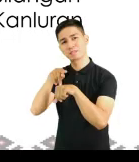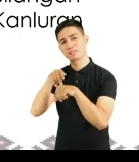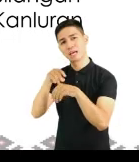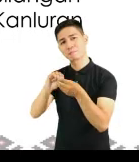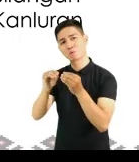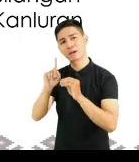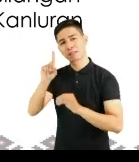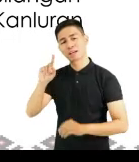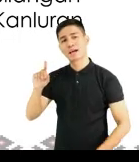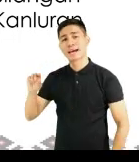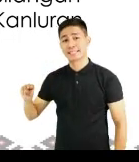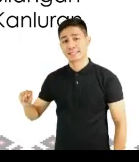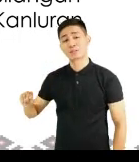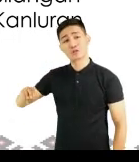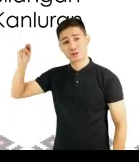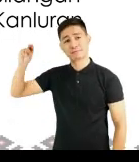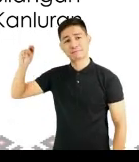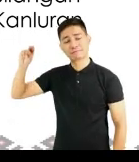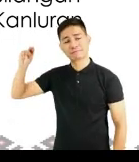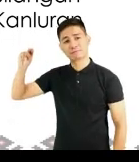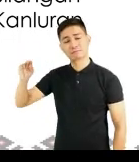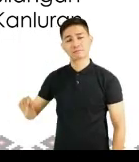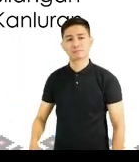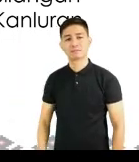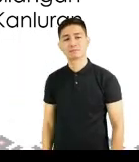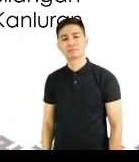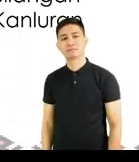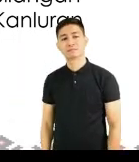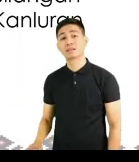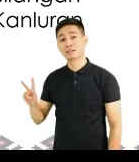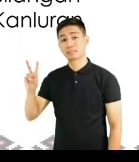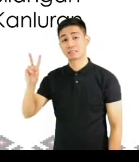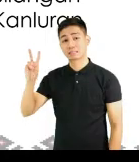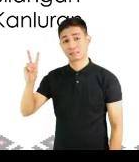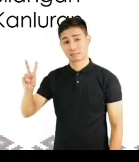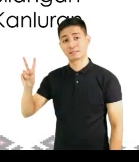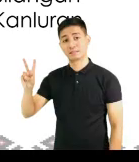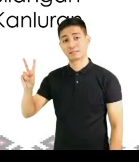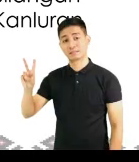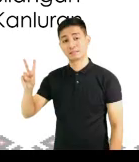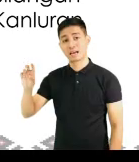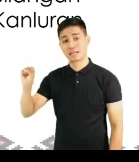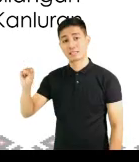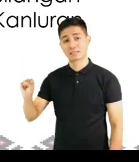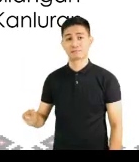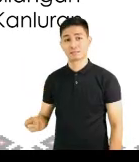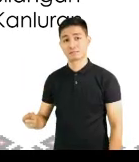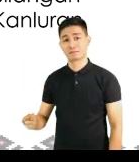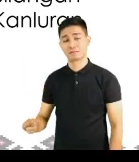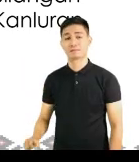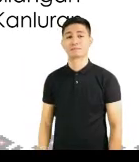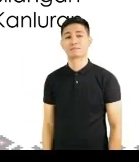Unang bilang, hilaga. Pangalawang bilang, timog.